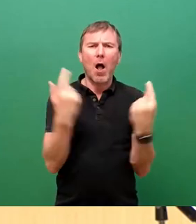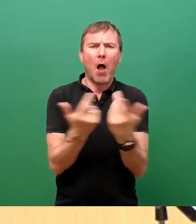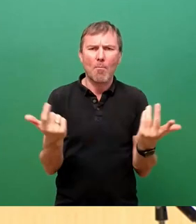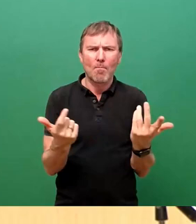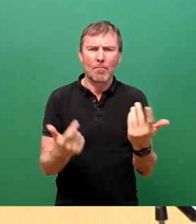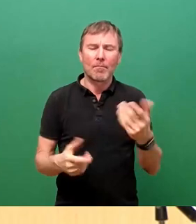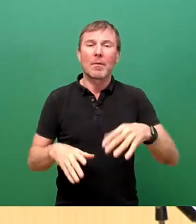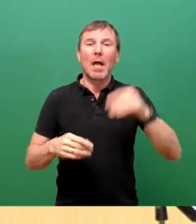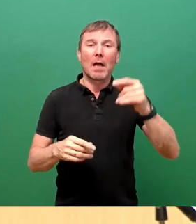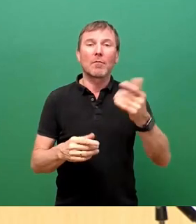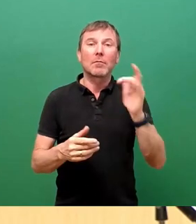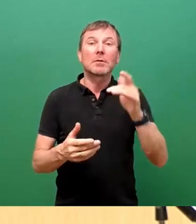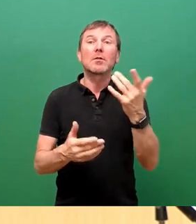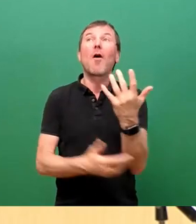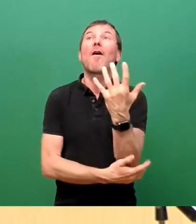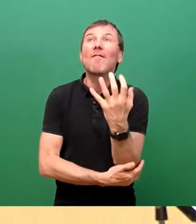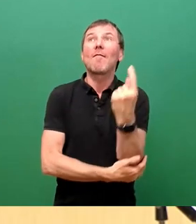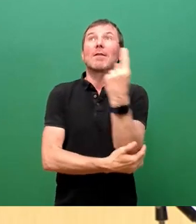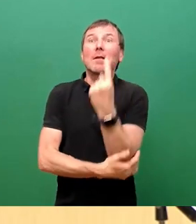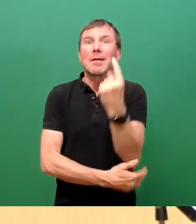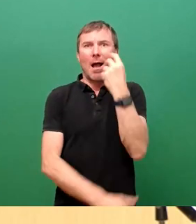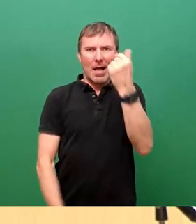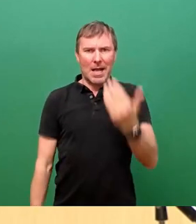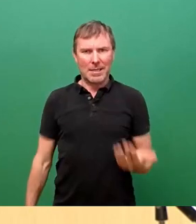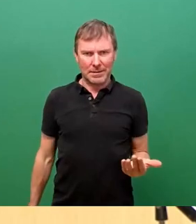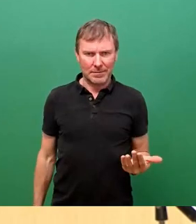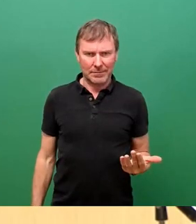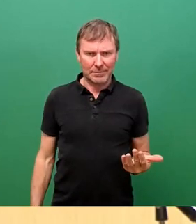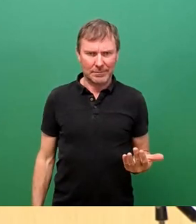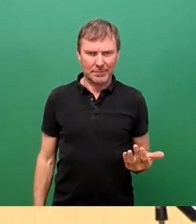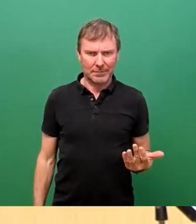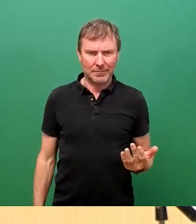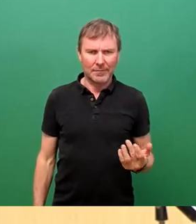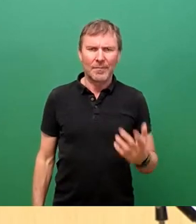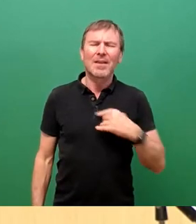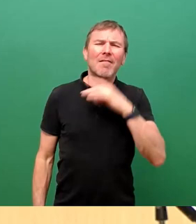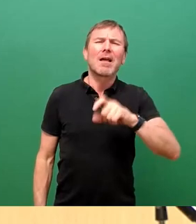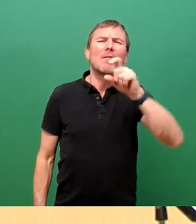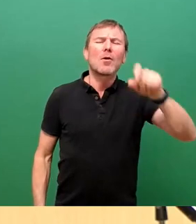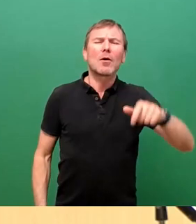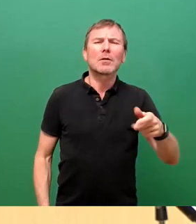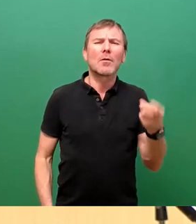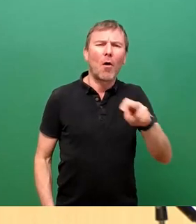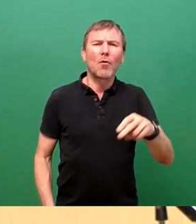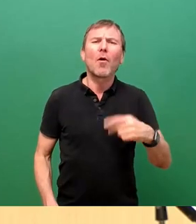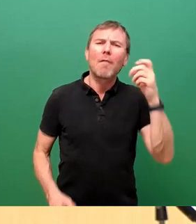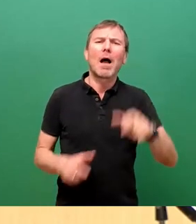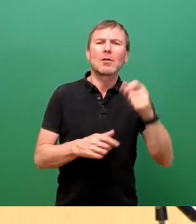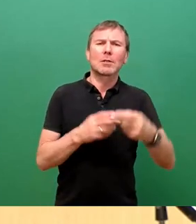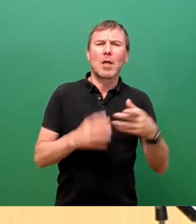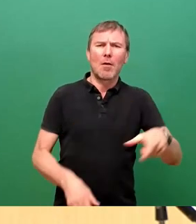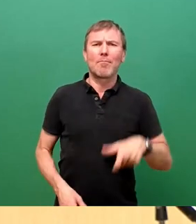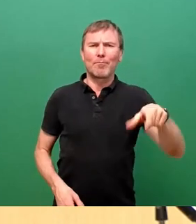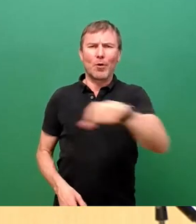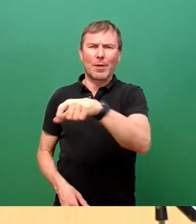reife 50 Jahre alt geworden. Wir haben uns für viele Millionen Euro die Waldschlösschenbrücke geleistet, die die Verkehrsströme aus dem